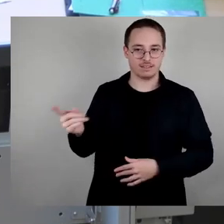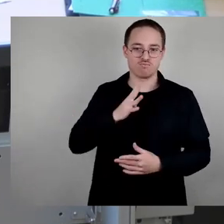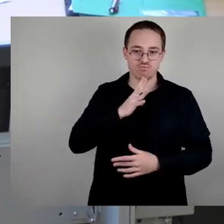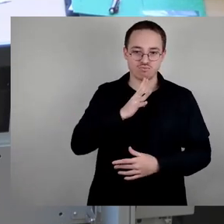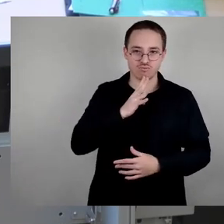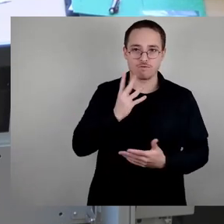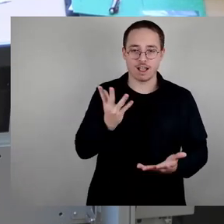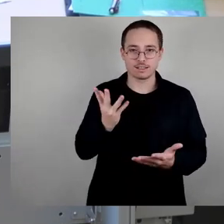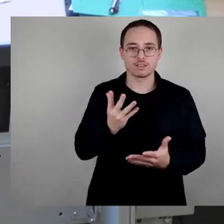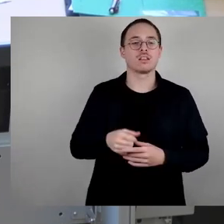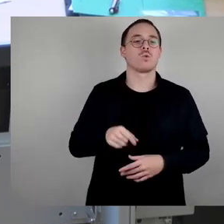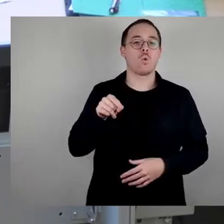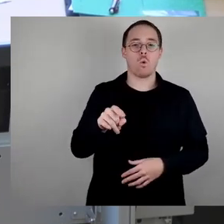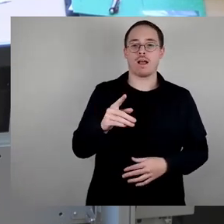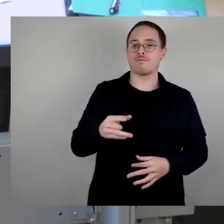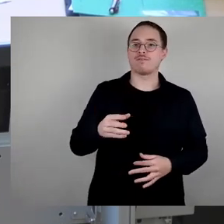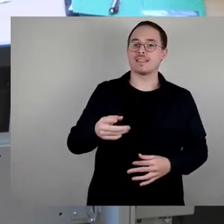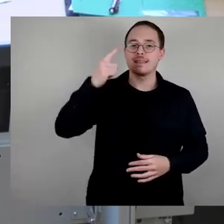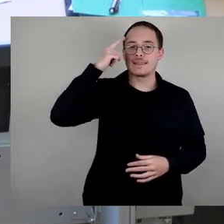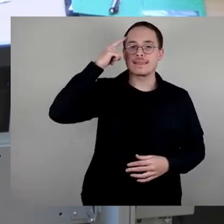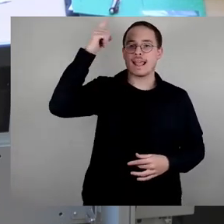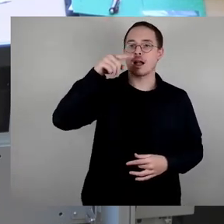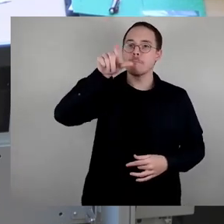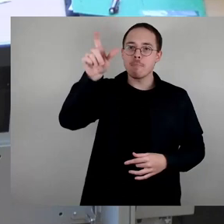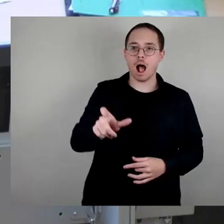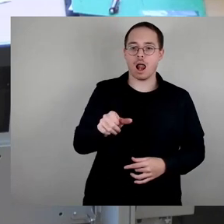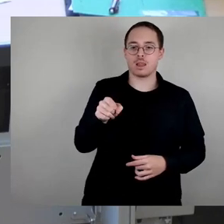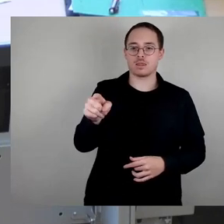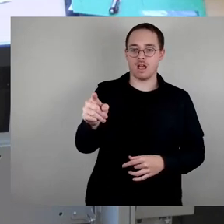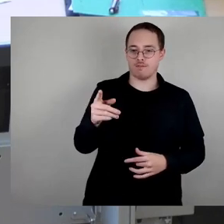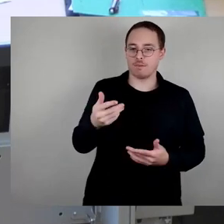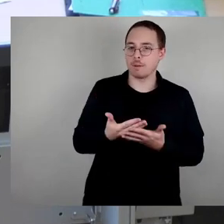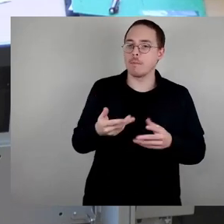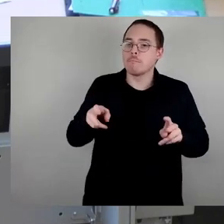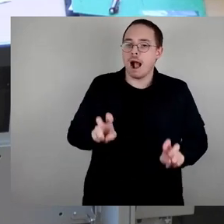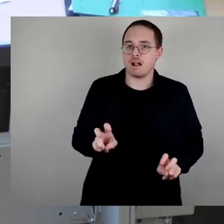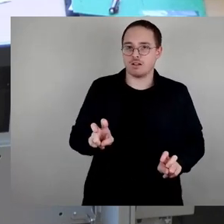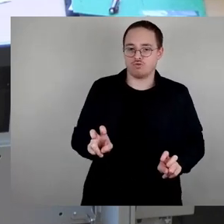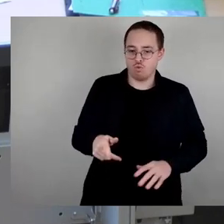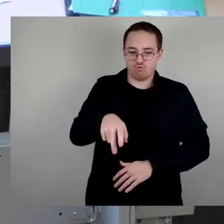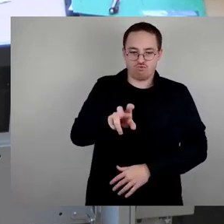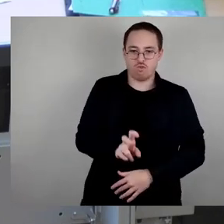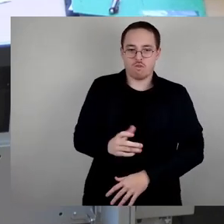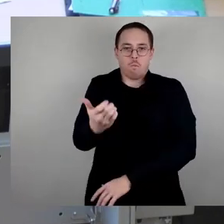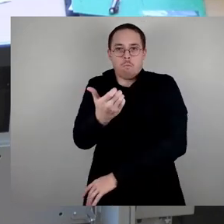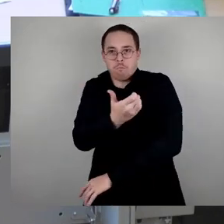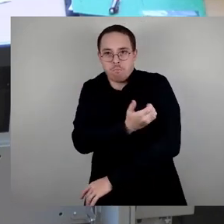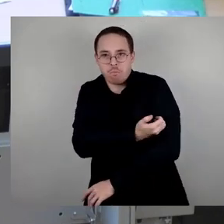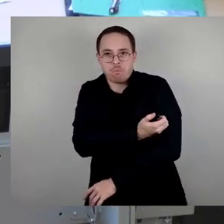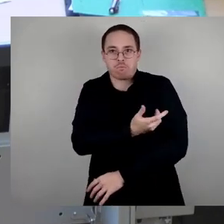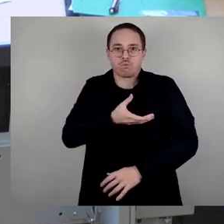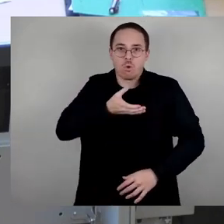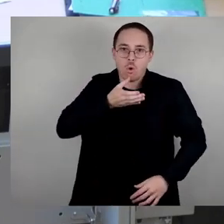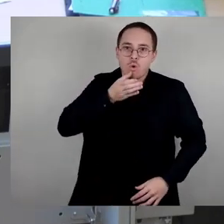konsumiert wird. Es sei unwürdig, dass die Bank, auf der konsumiert wird, das Denkmal ist. Konsumieren, damit waren